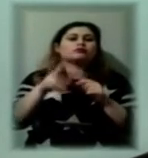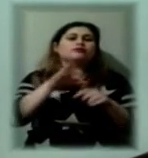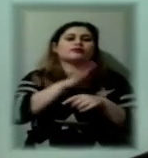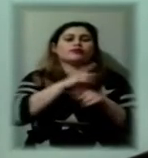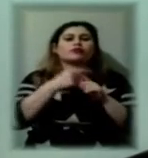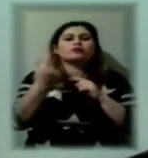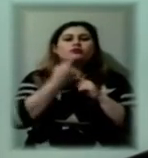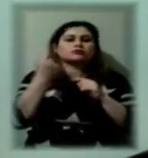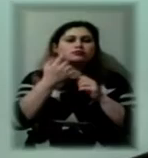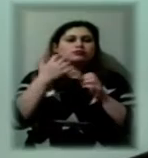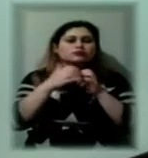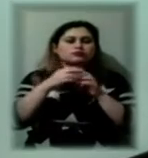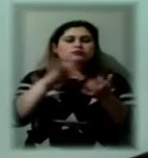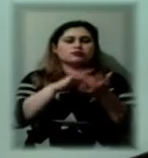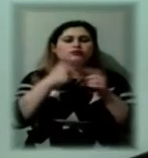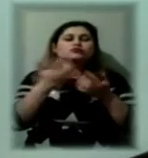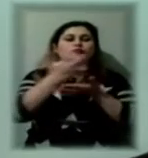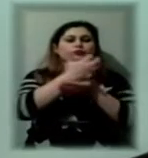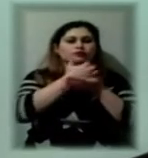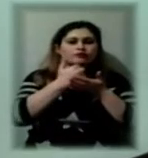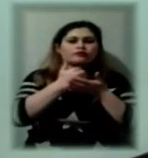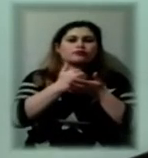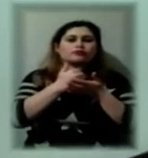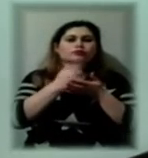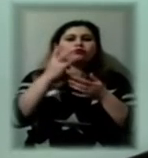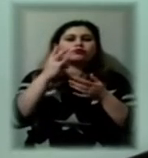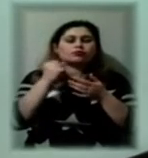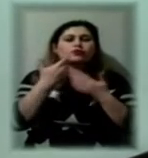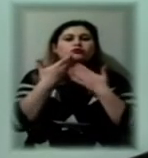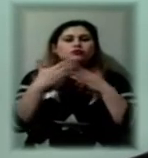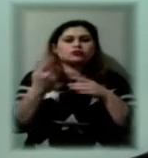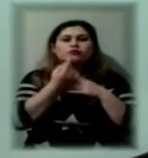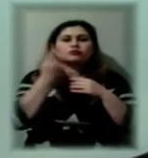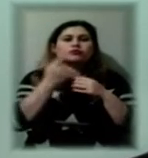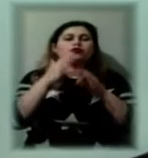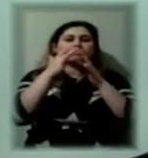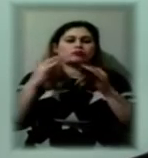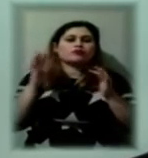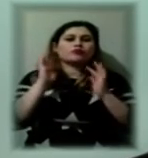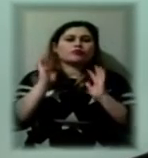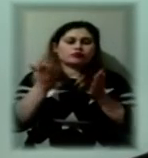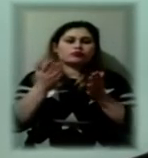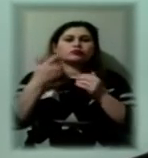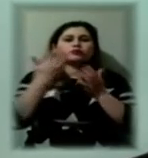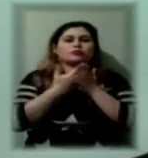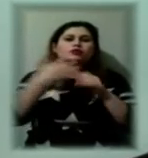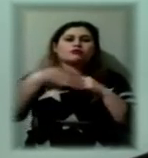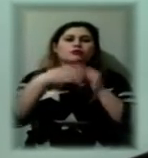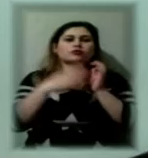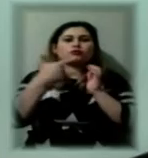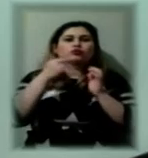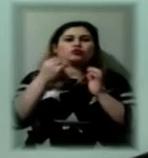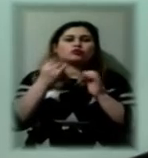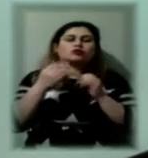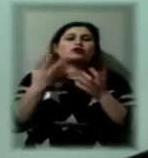збирає і на відкриття обласної ялинки, це буде, мабуть, грудня, День святого Миколая за